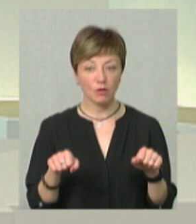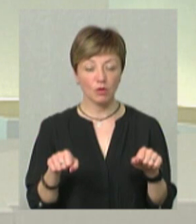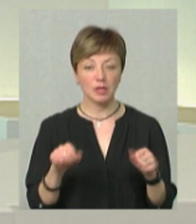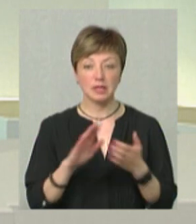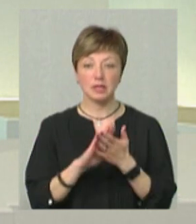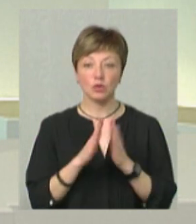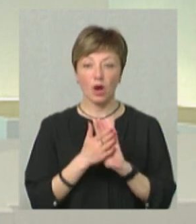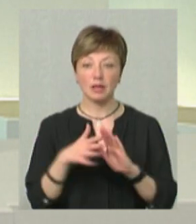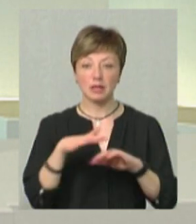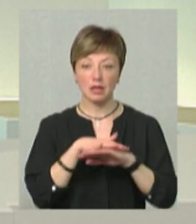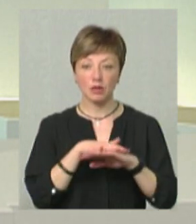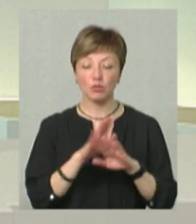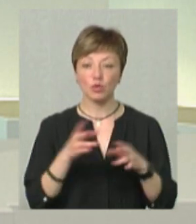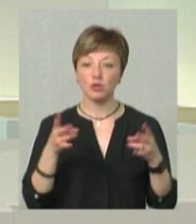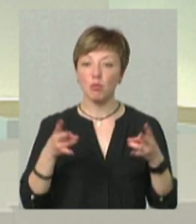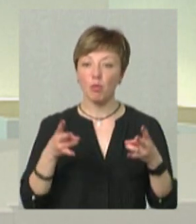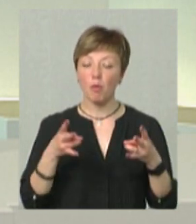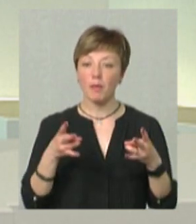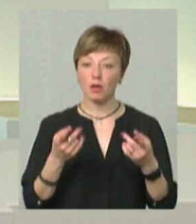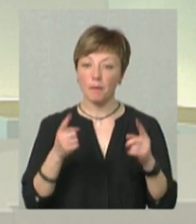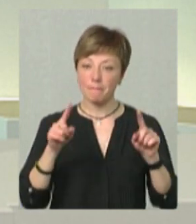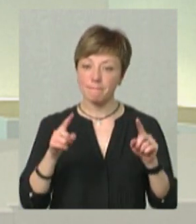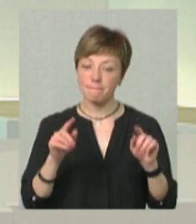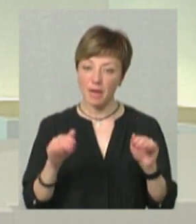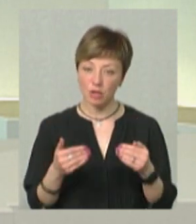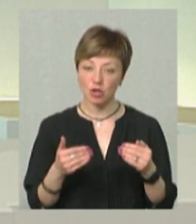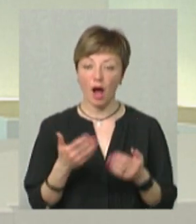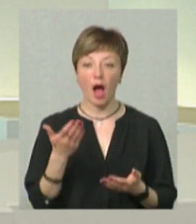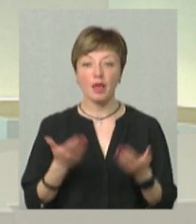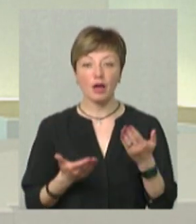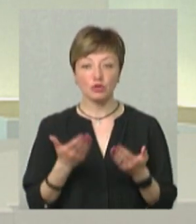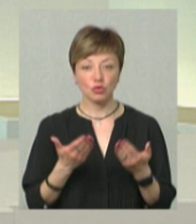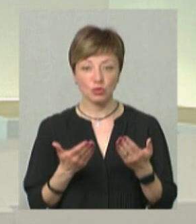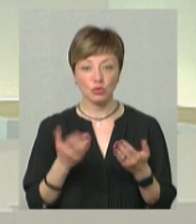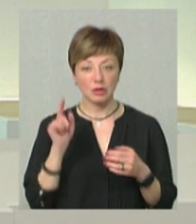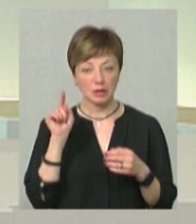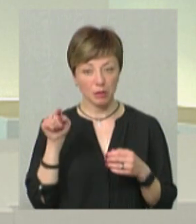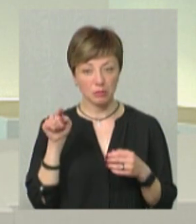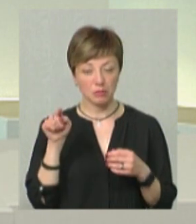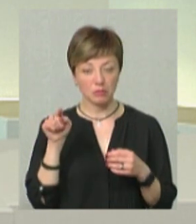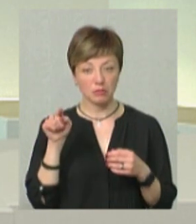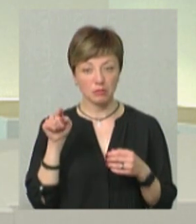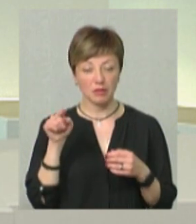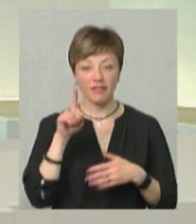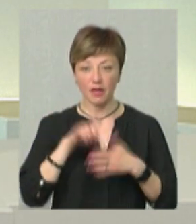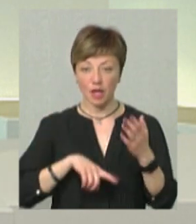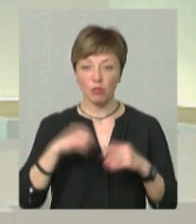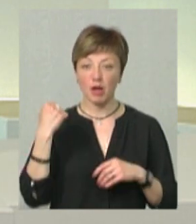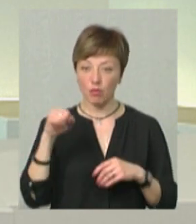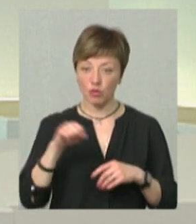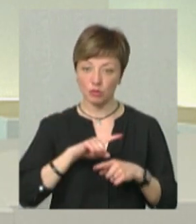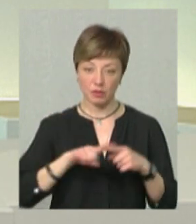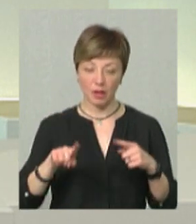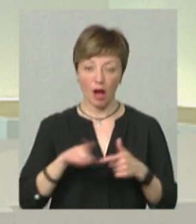ситуація на ринку буде з попитом меншою. А якщо там, як я ввірю, ми переможемо